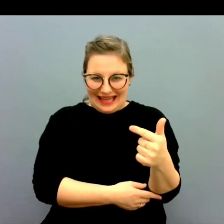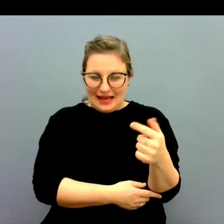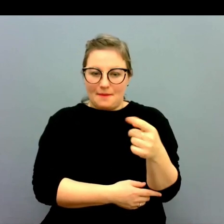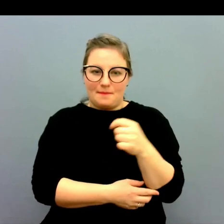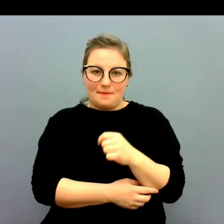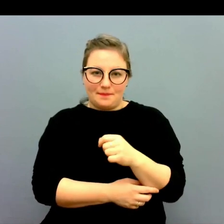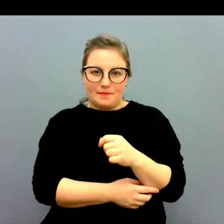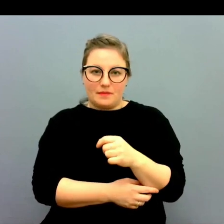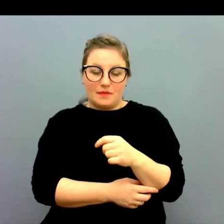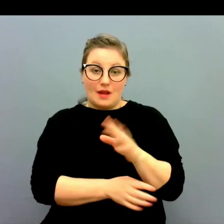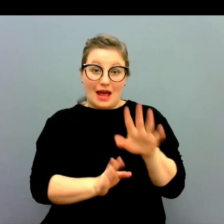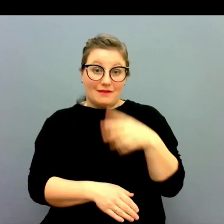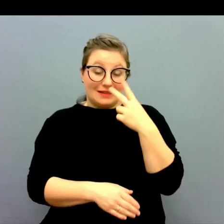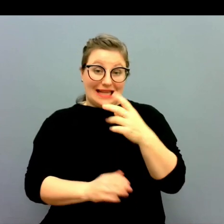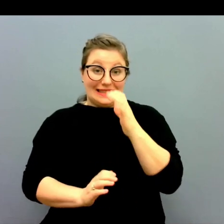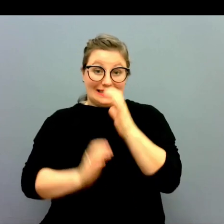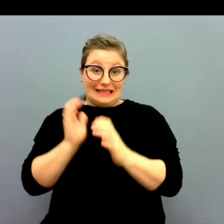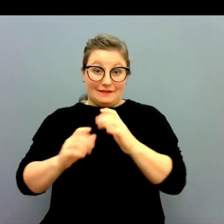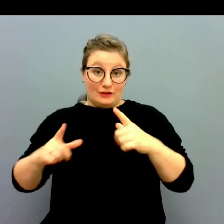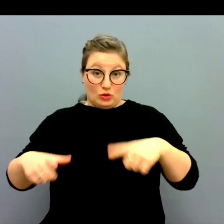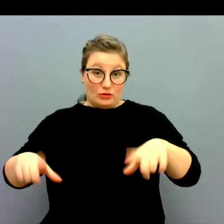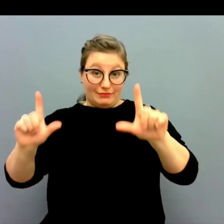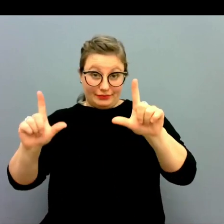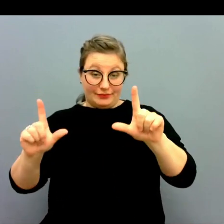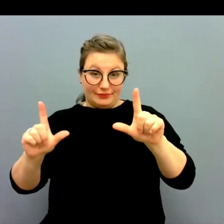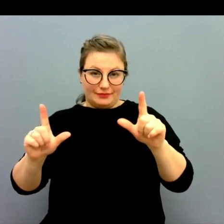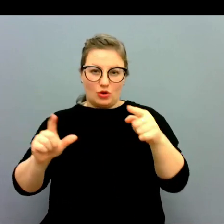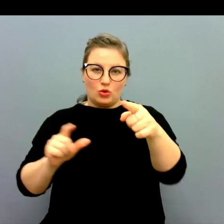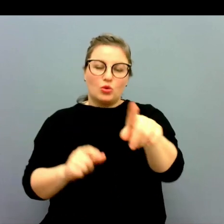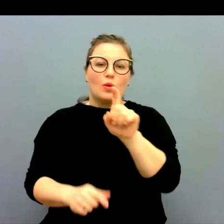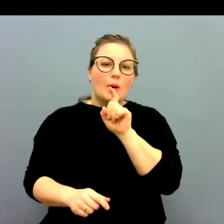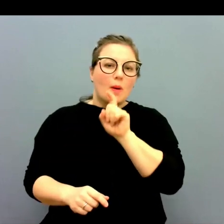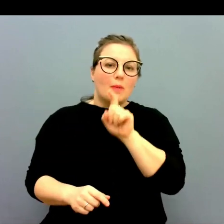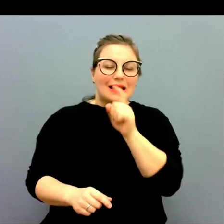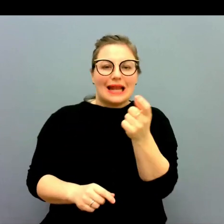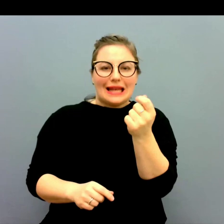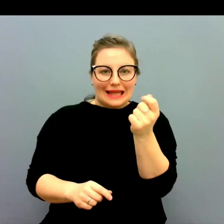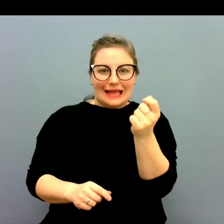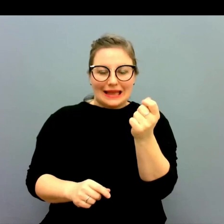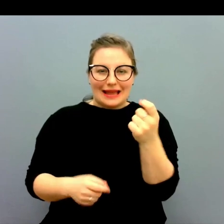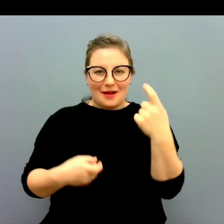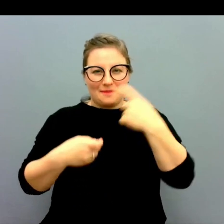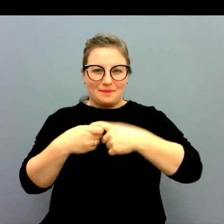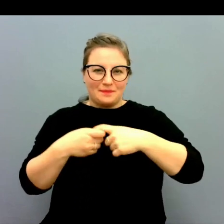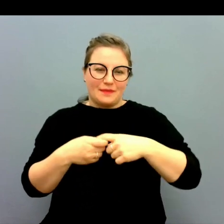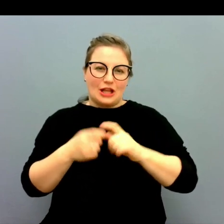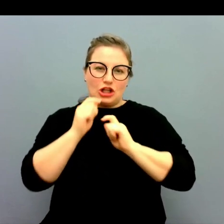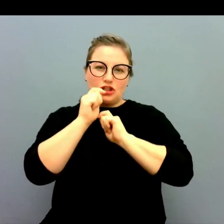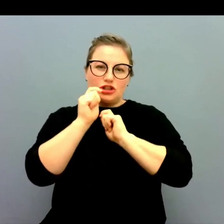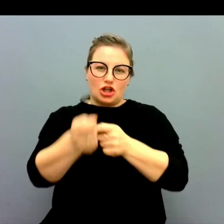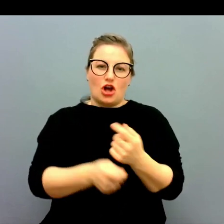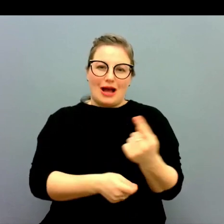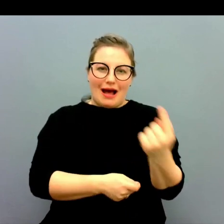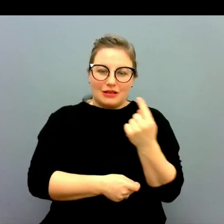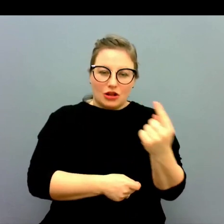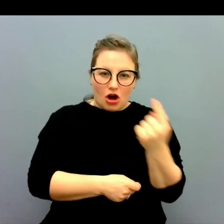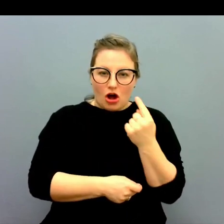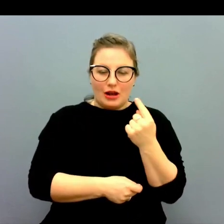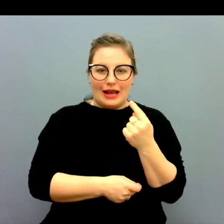såg ju siffror från utbildningarna här och du kommenterade lite grann kring söktrycket och